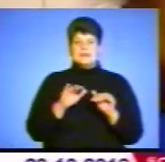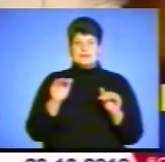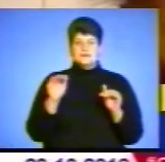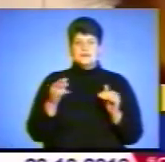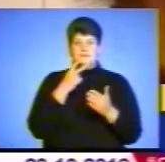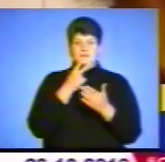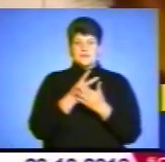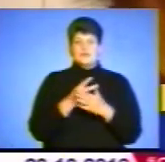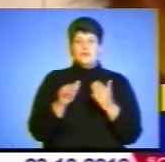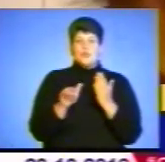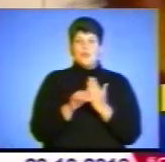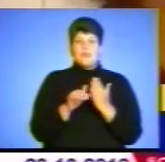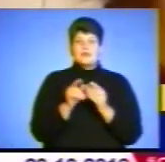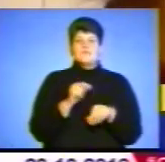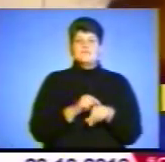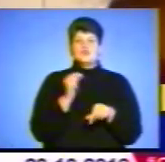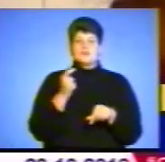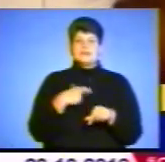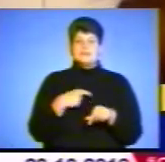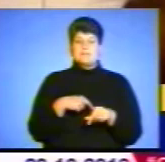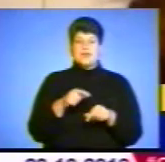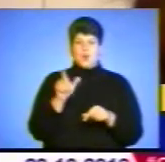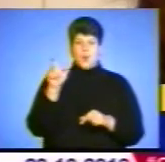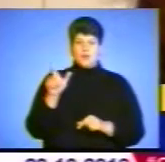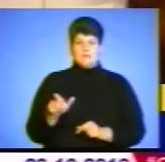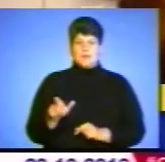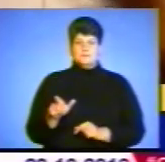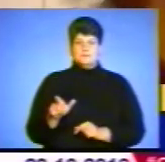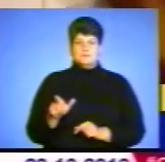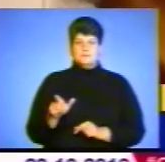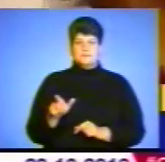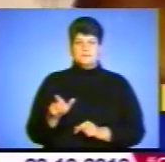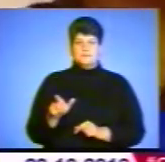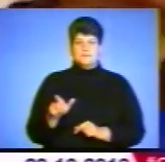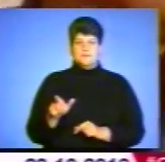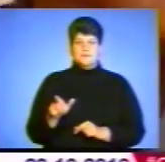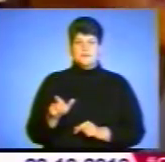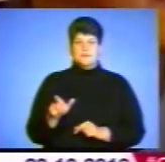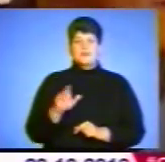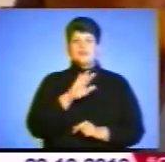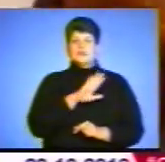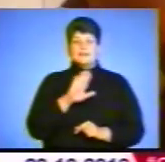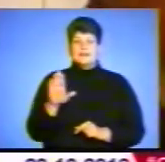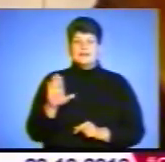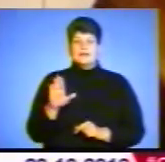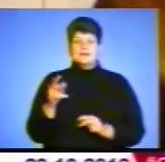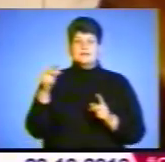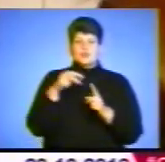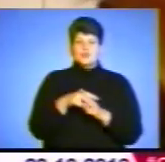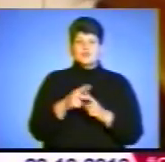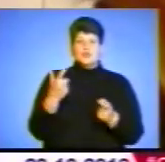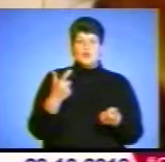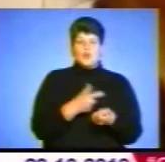вона допомагає їм відчувати себе людьми. Вони не загружені колами,